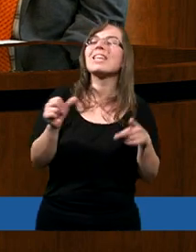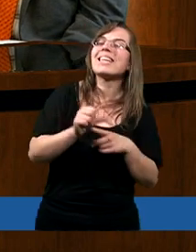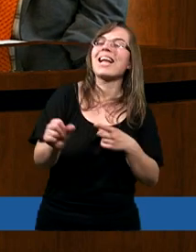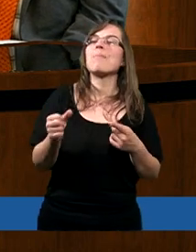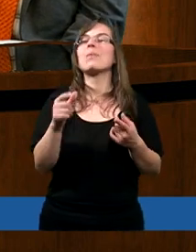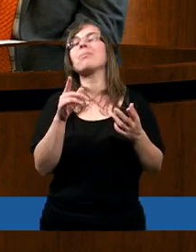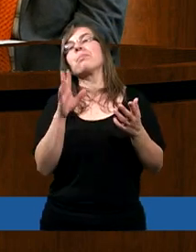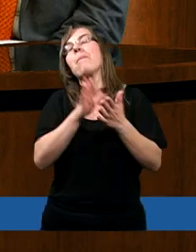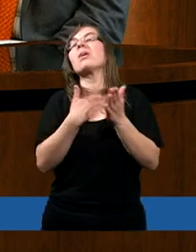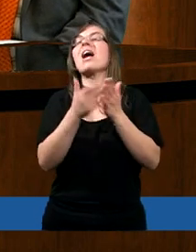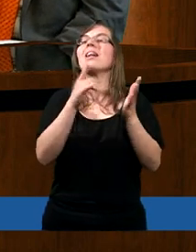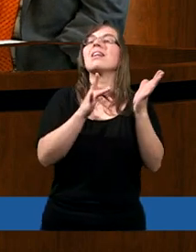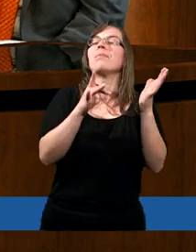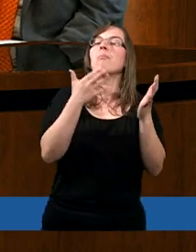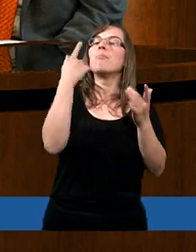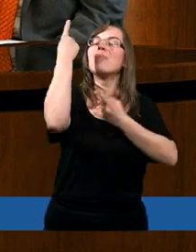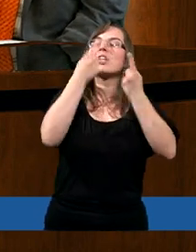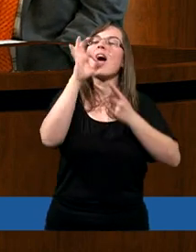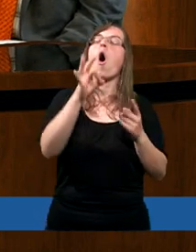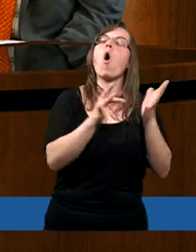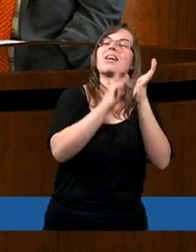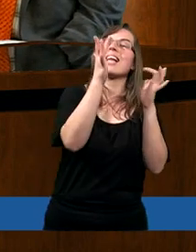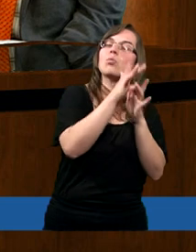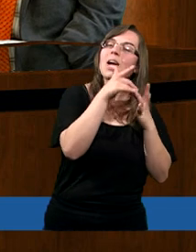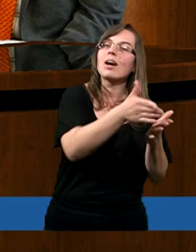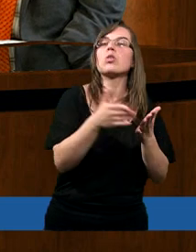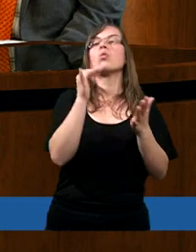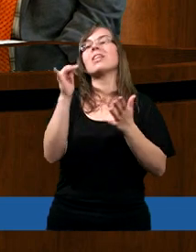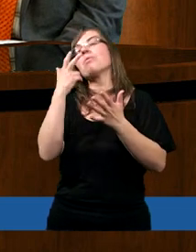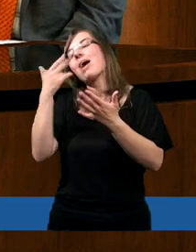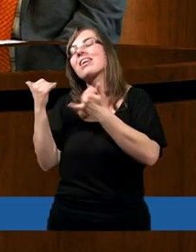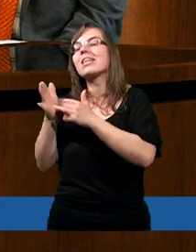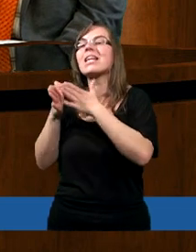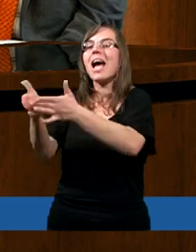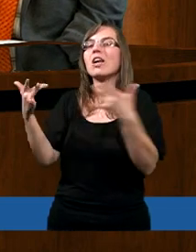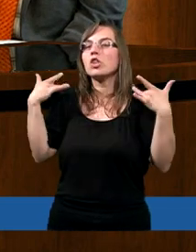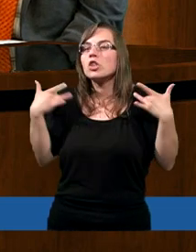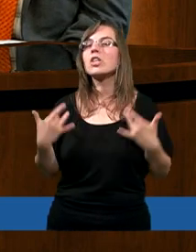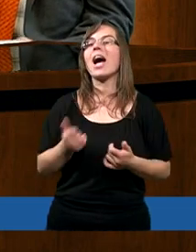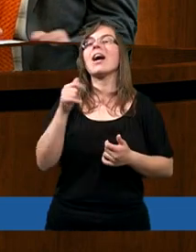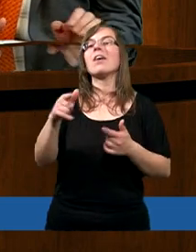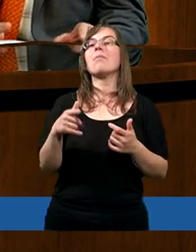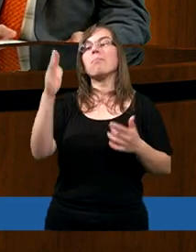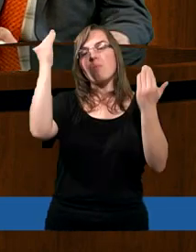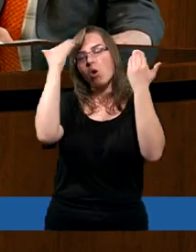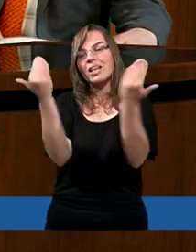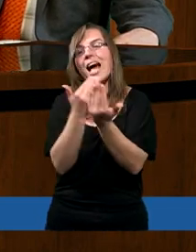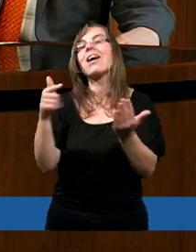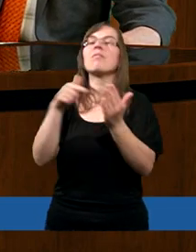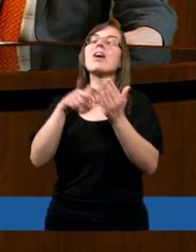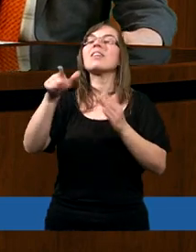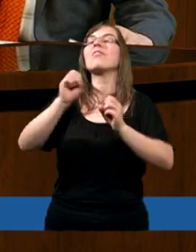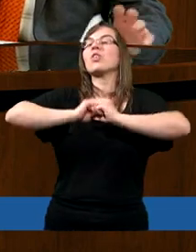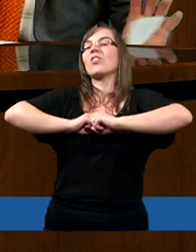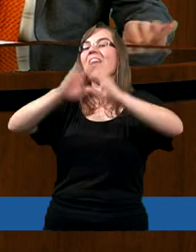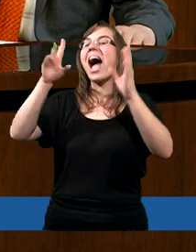to jest poznawanie Jezusa Chrystusa. I badając Pismo Święte, to poznajemy Chrystusa i im więcej tego Chrystusa poznajemy, czyli im więcej